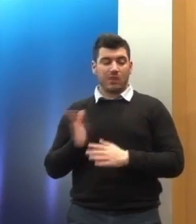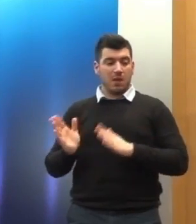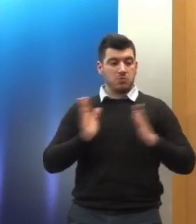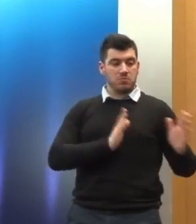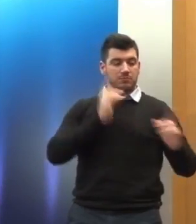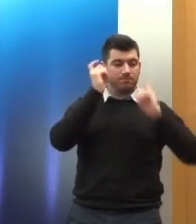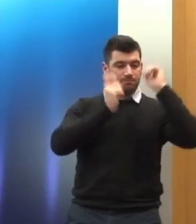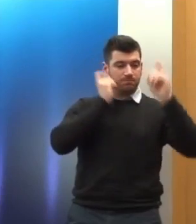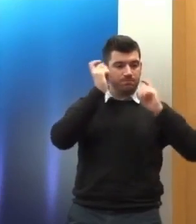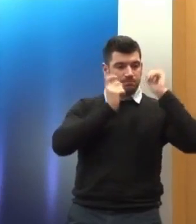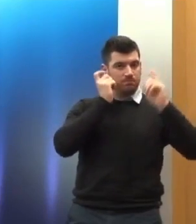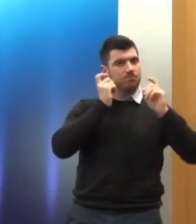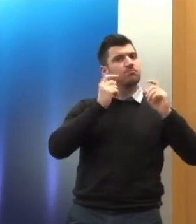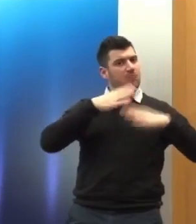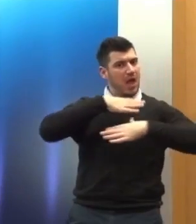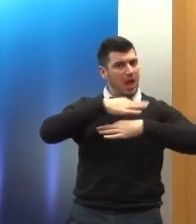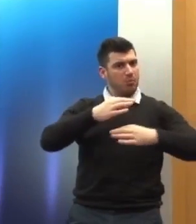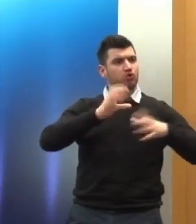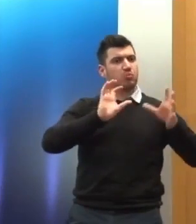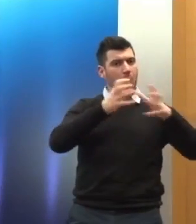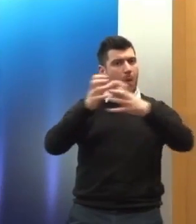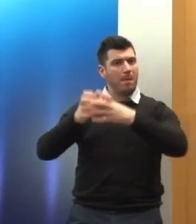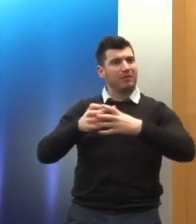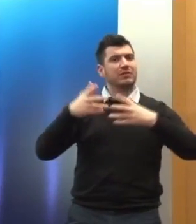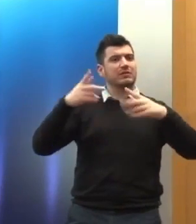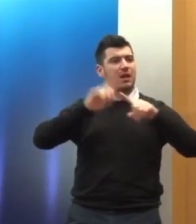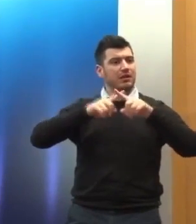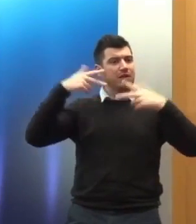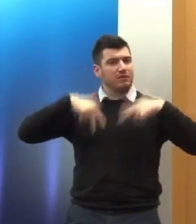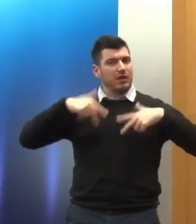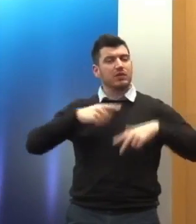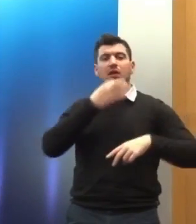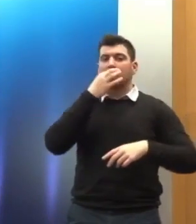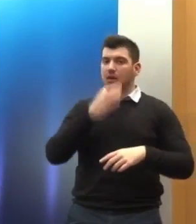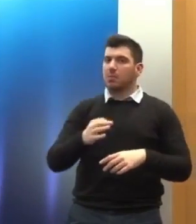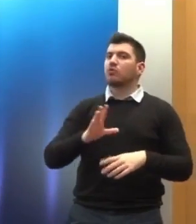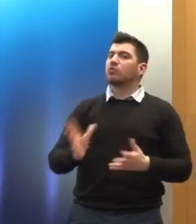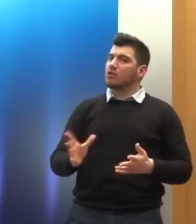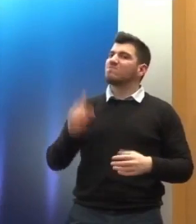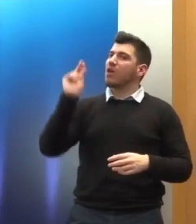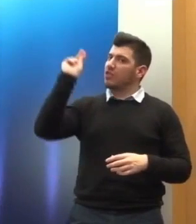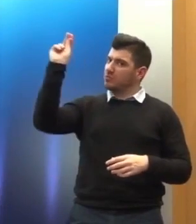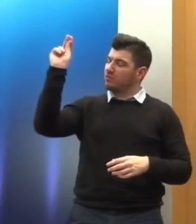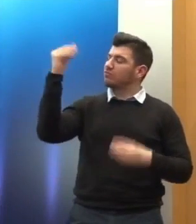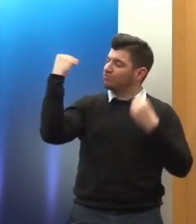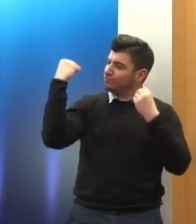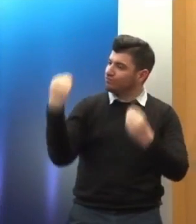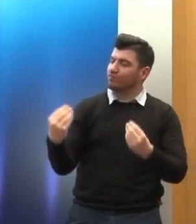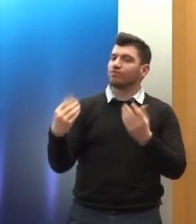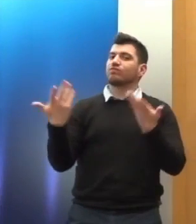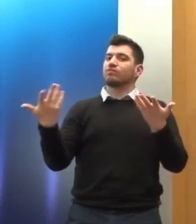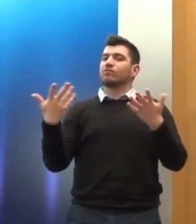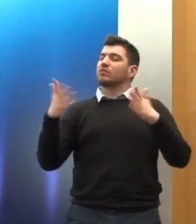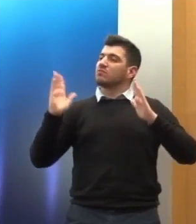ήδη τονίστηκε και από εκπροσώπους των διεθνών οργάνων και από εκπροσώπους της ελληνικής κυβέρνησης, ότι όντως έχει ανοίξει ένας δρόμος καλής συνεννόησης και